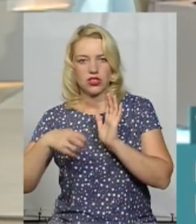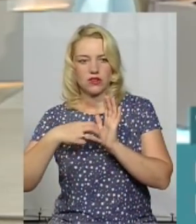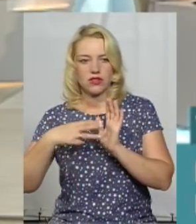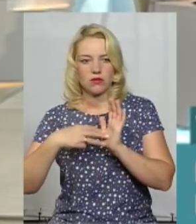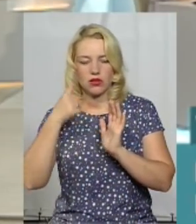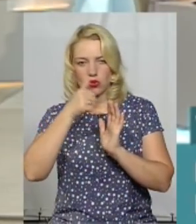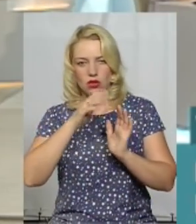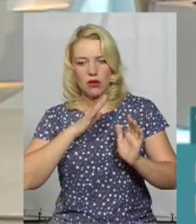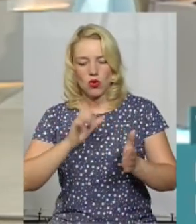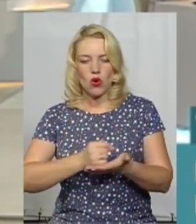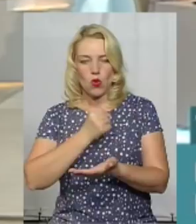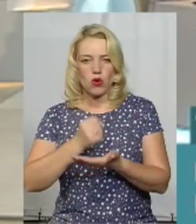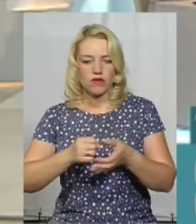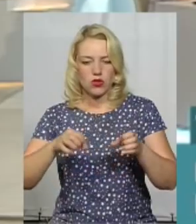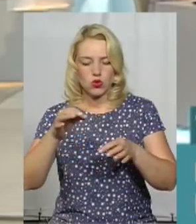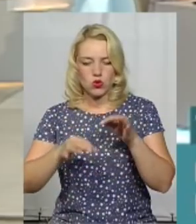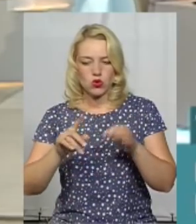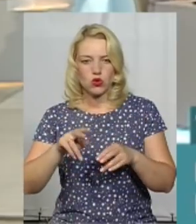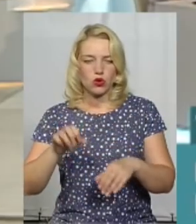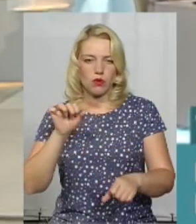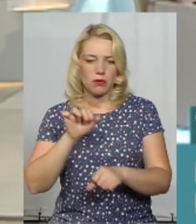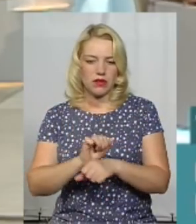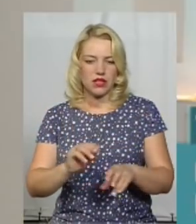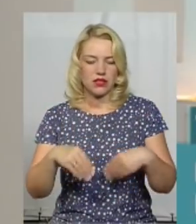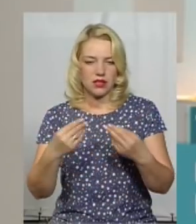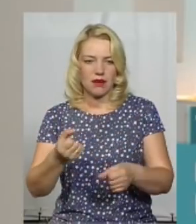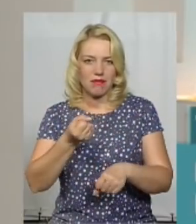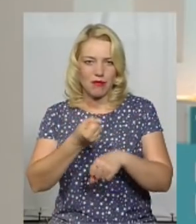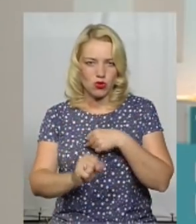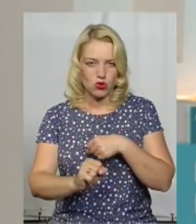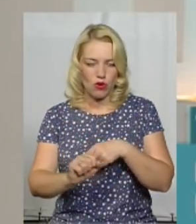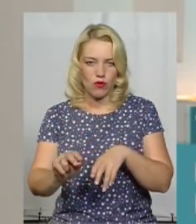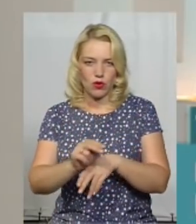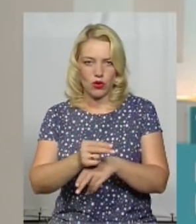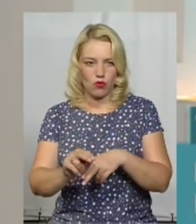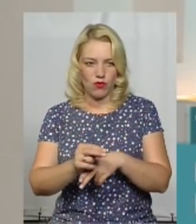року виніс ухвалу щодо припинення надання примусових заходів медичного характеру.